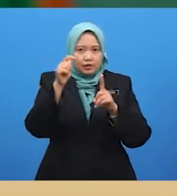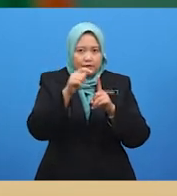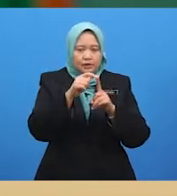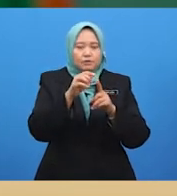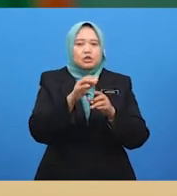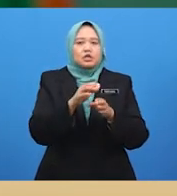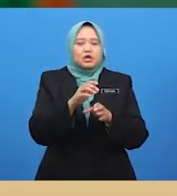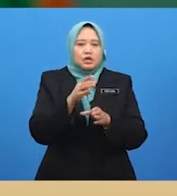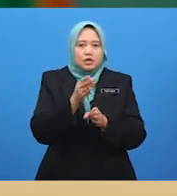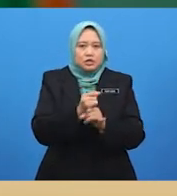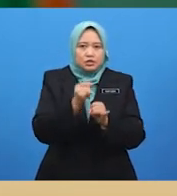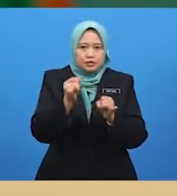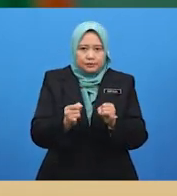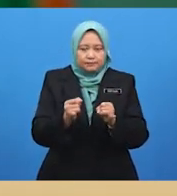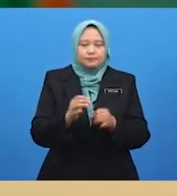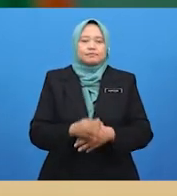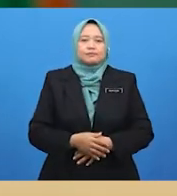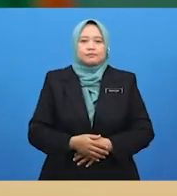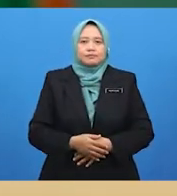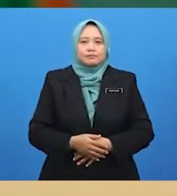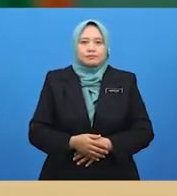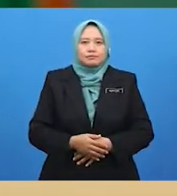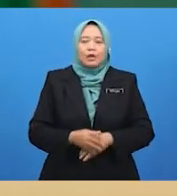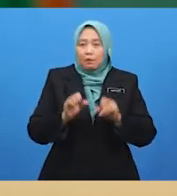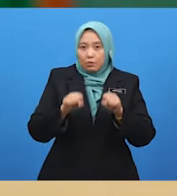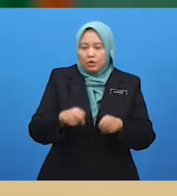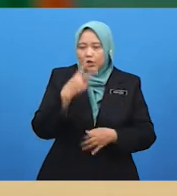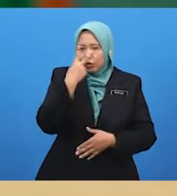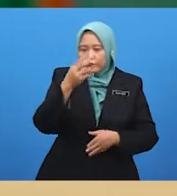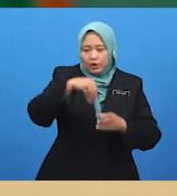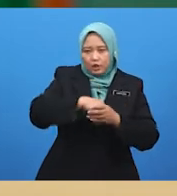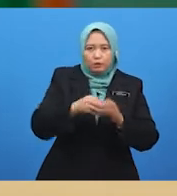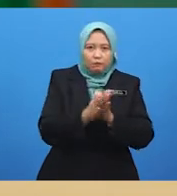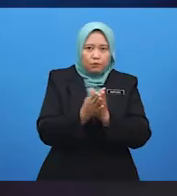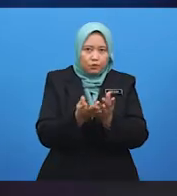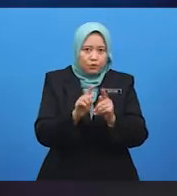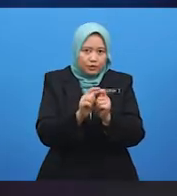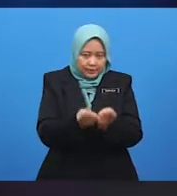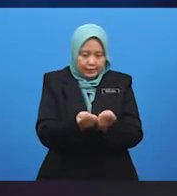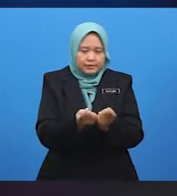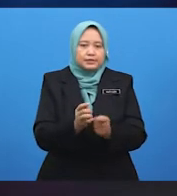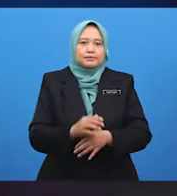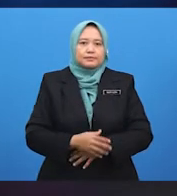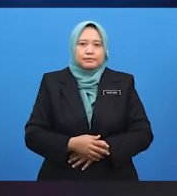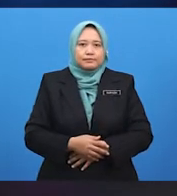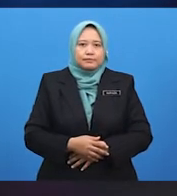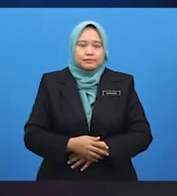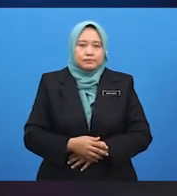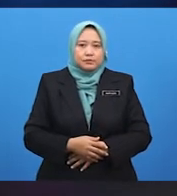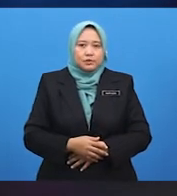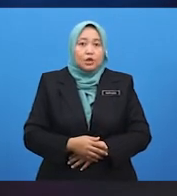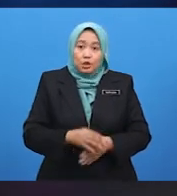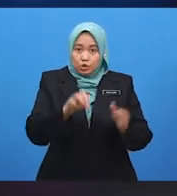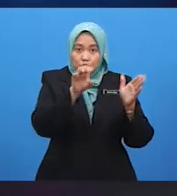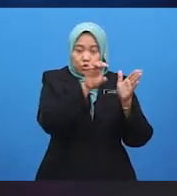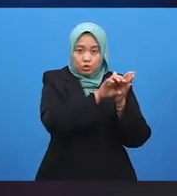Surat 74. Baik murid-murid, kita akan melihat tiga contoh sikap berani terhadap jiran